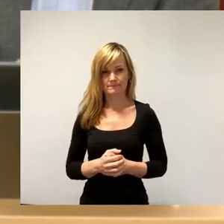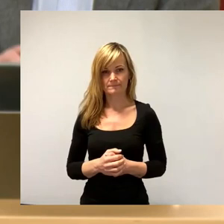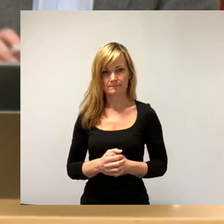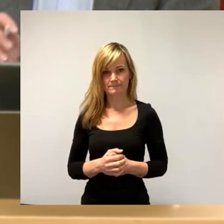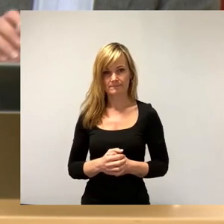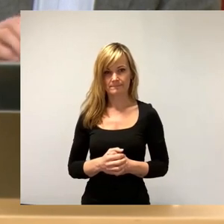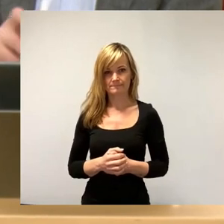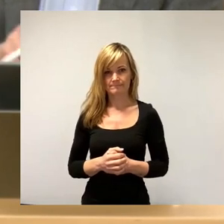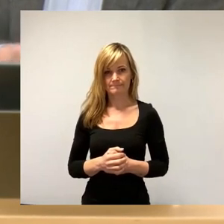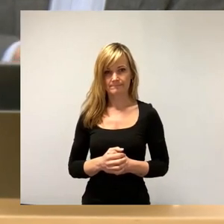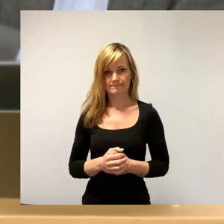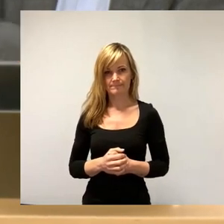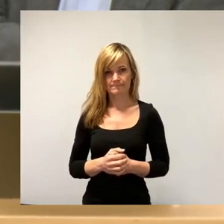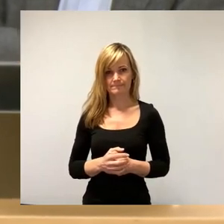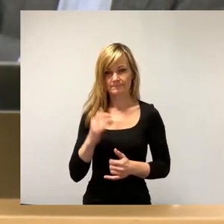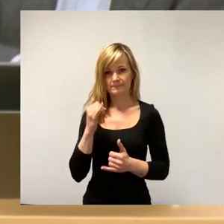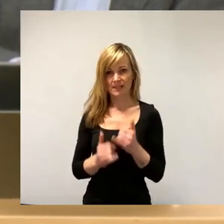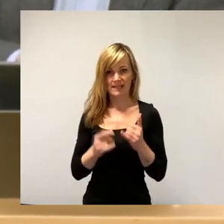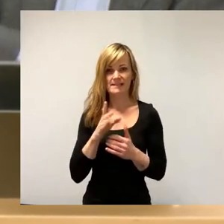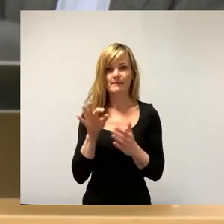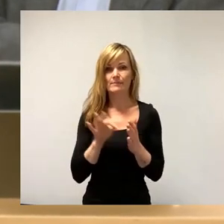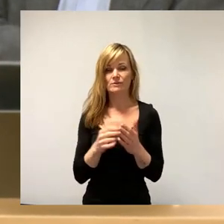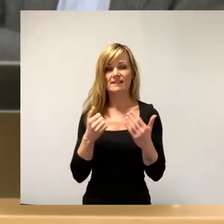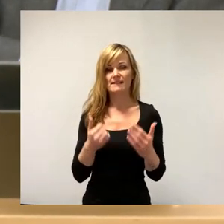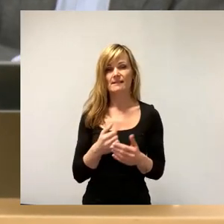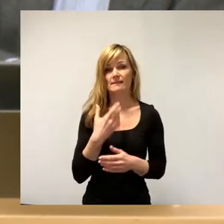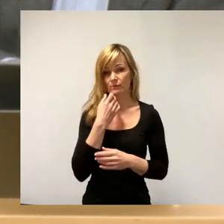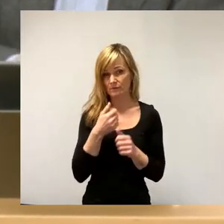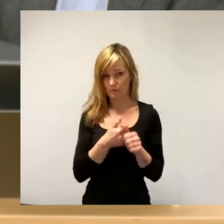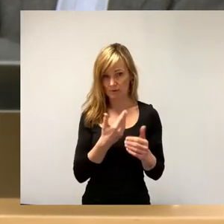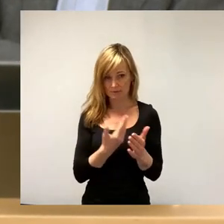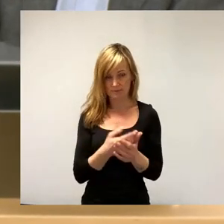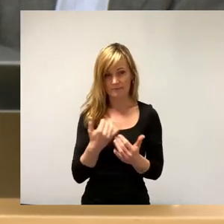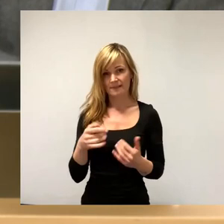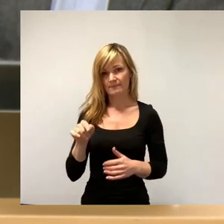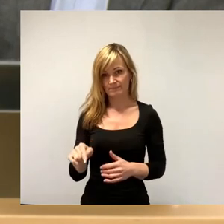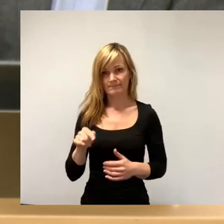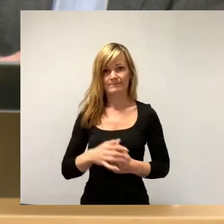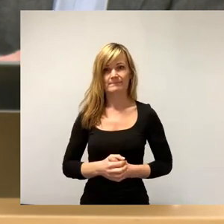Und last but not least, Punkt 6. Wer dem folgen möchte, den bitte ich jetzt um das Stimmzeichen.